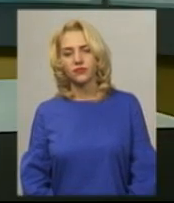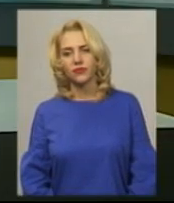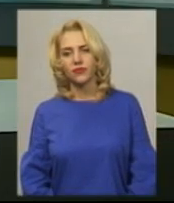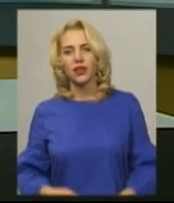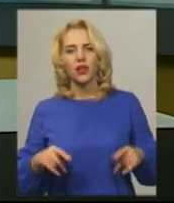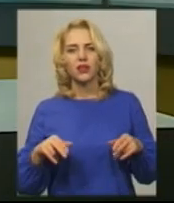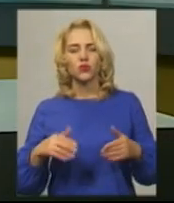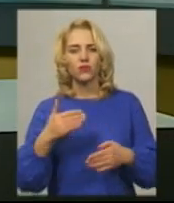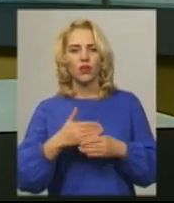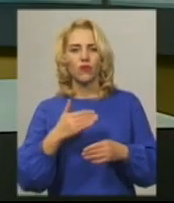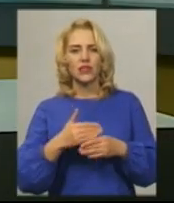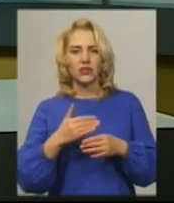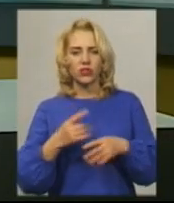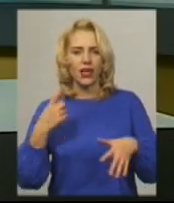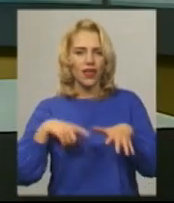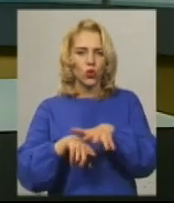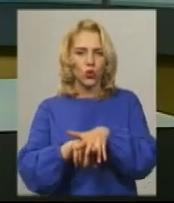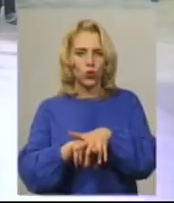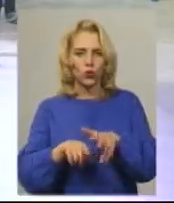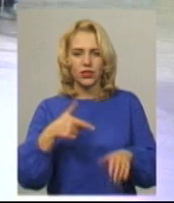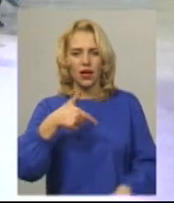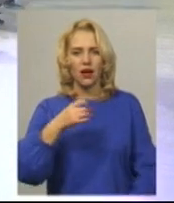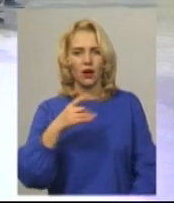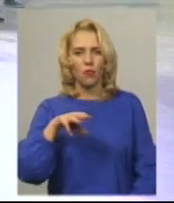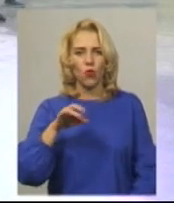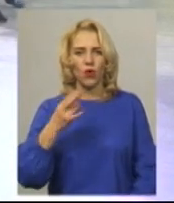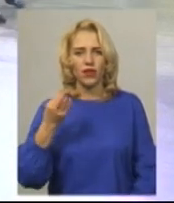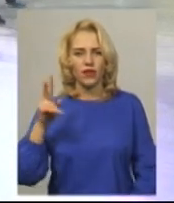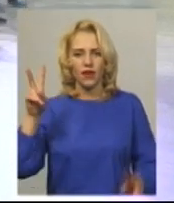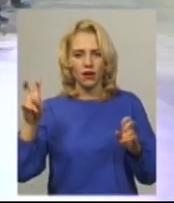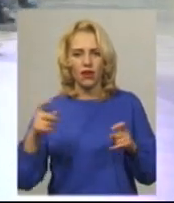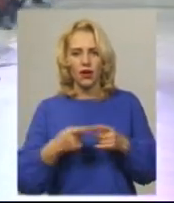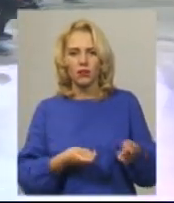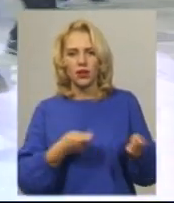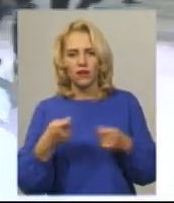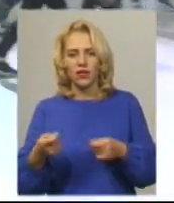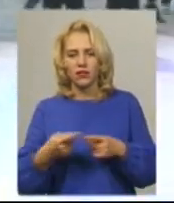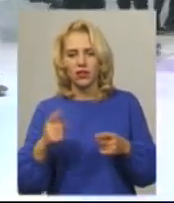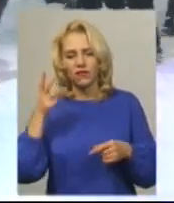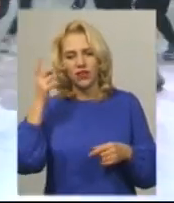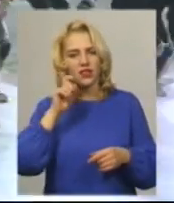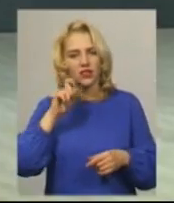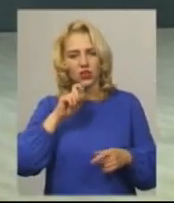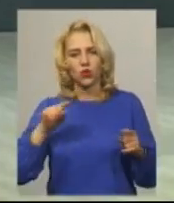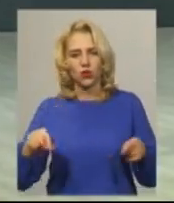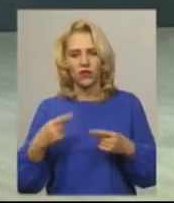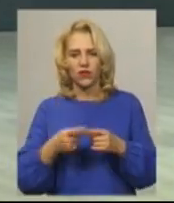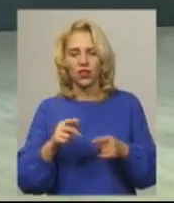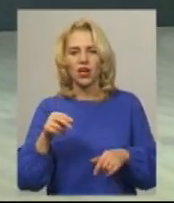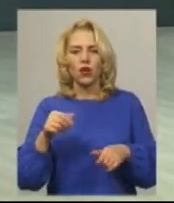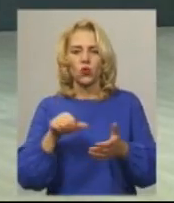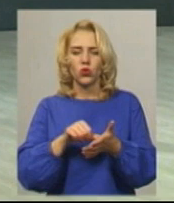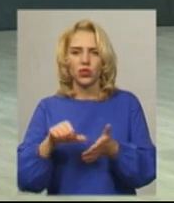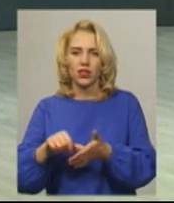Танцювальну виставу «Інклюзія в гармонії» привезли до Хмельницького вінницькі організатори. У ній танцюють учасники з Вінниці, Рівного,